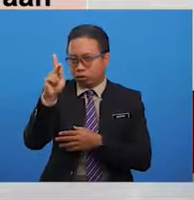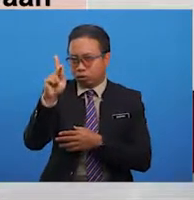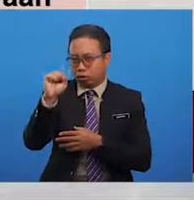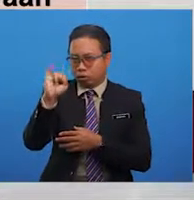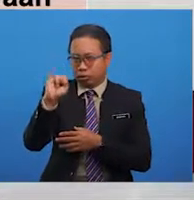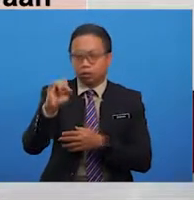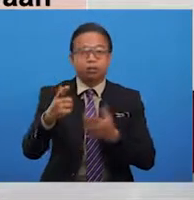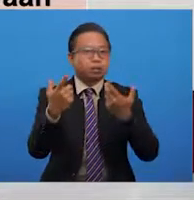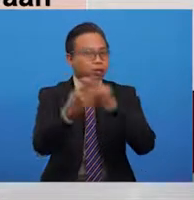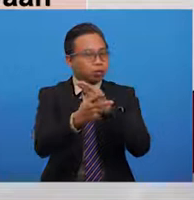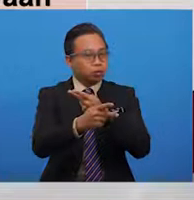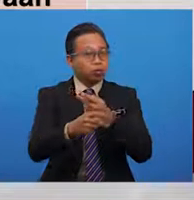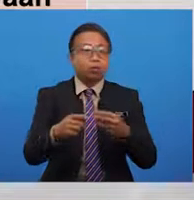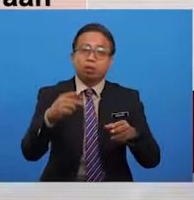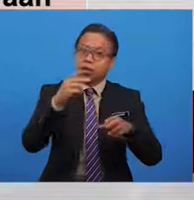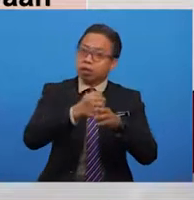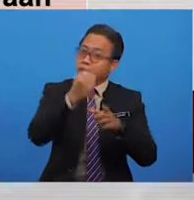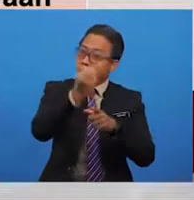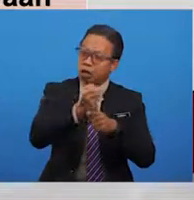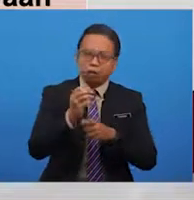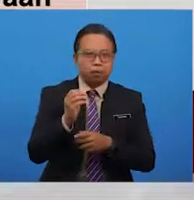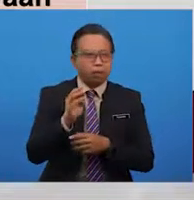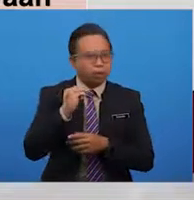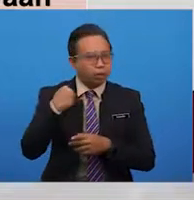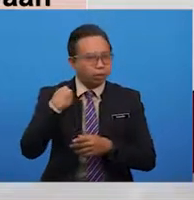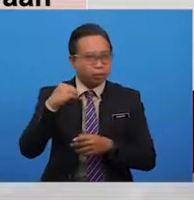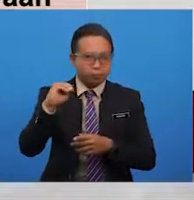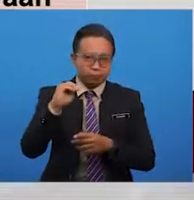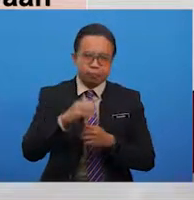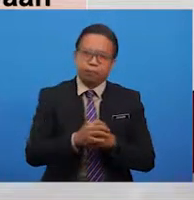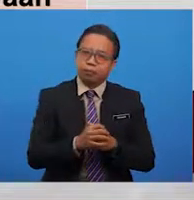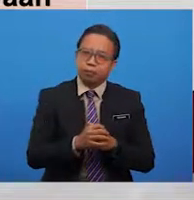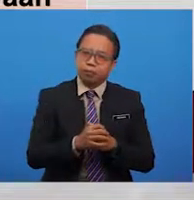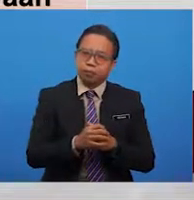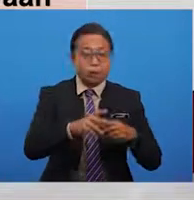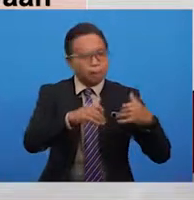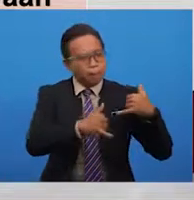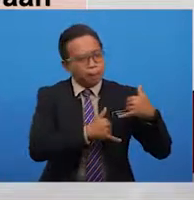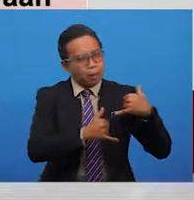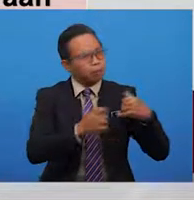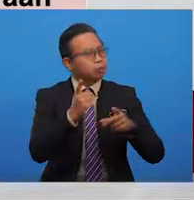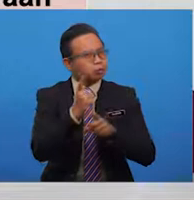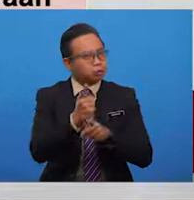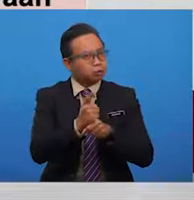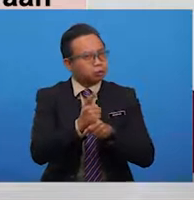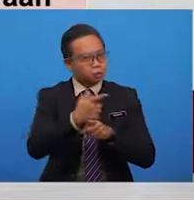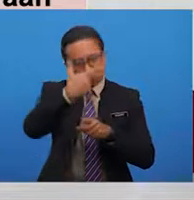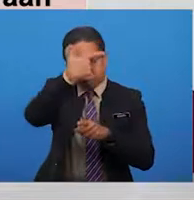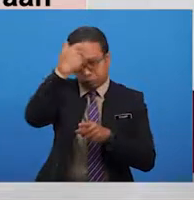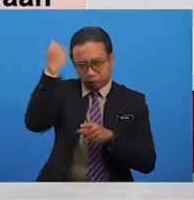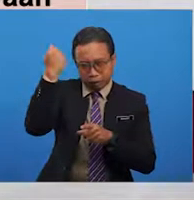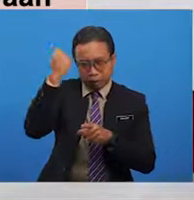antara mereka. Perbagai kekeliruan tentang kepahlawanan sebenar menyebabkan